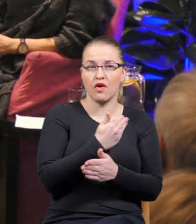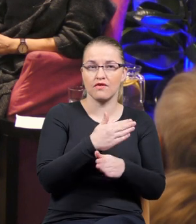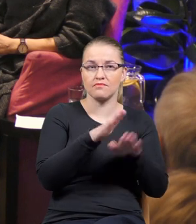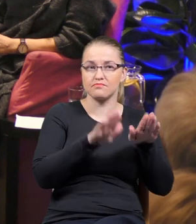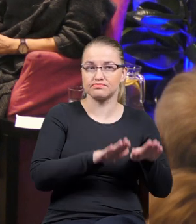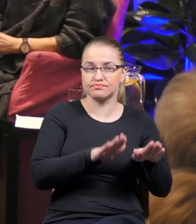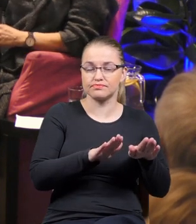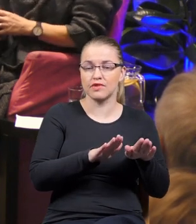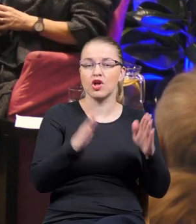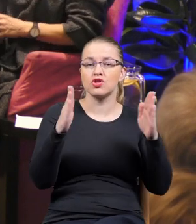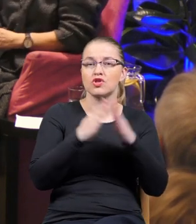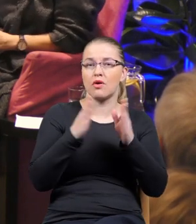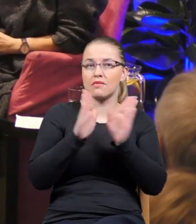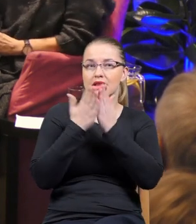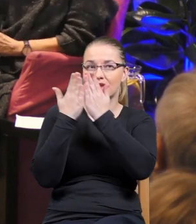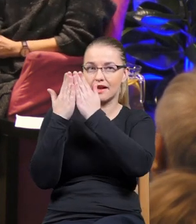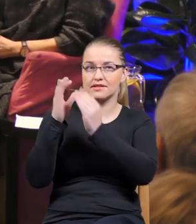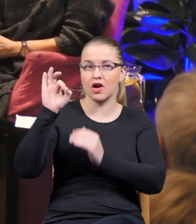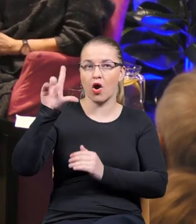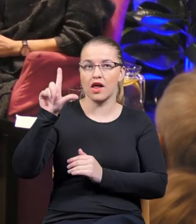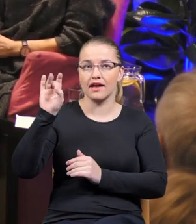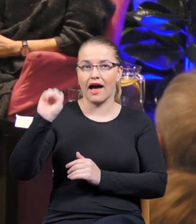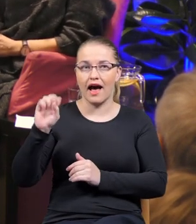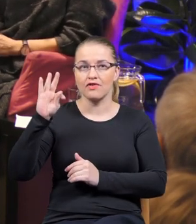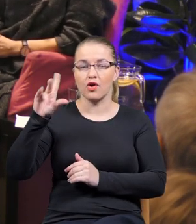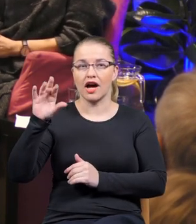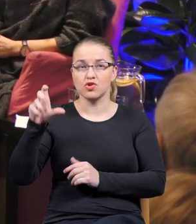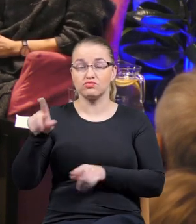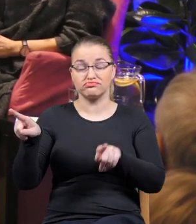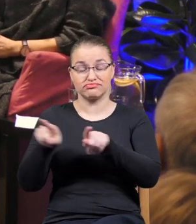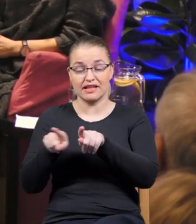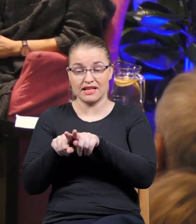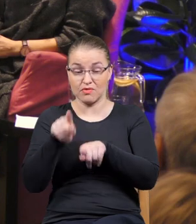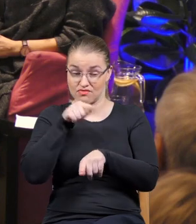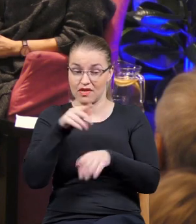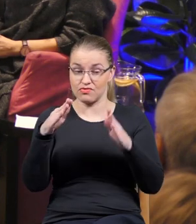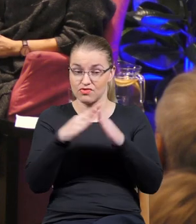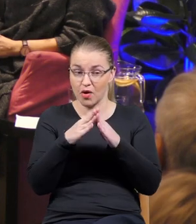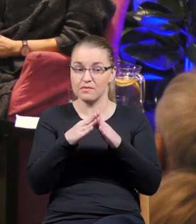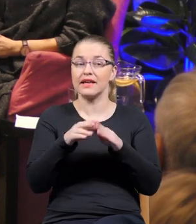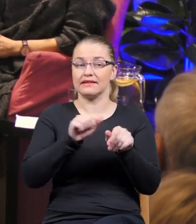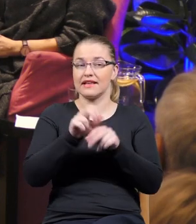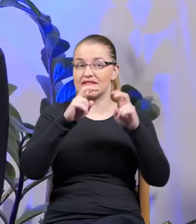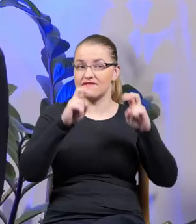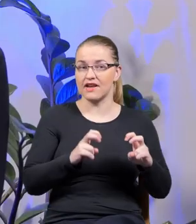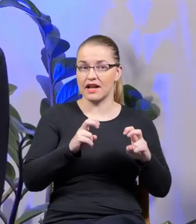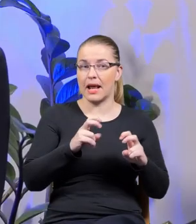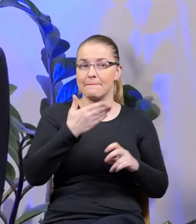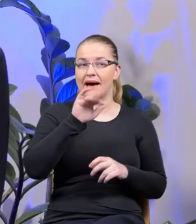Domu Literackiego Olgi Tokarczuk, który jest równocześnie willą Marii i Tymoteusza Karpowiczów.